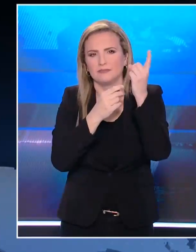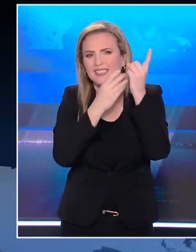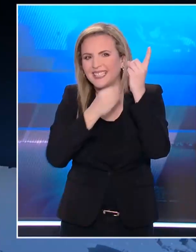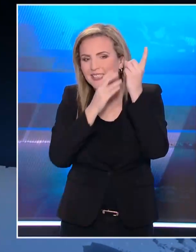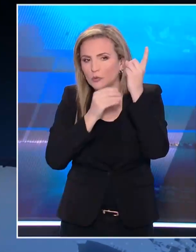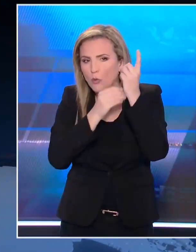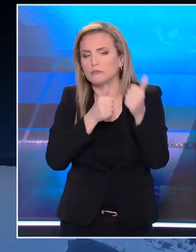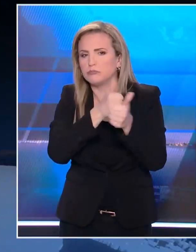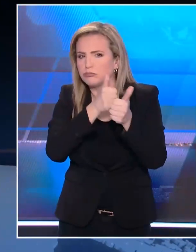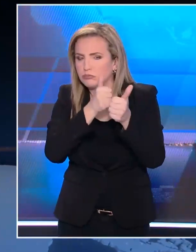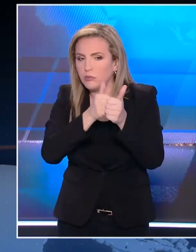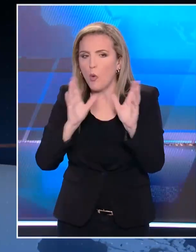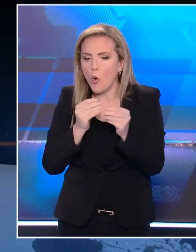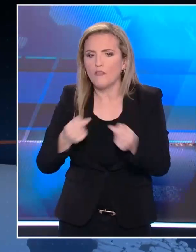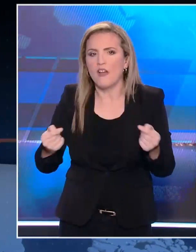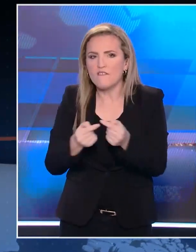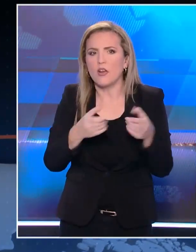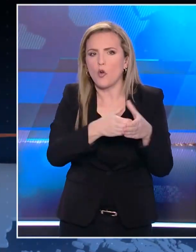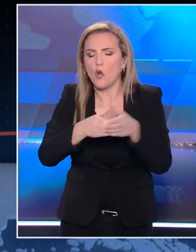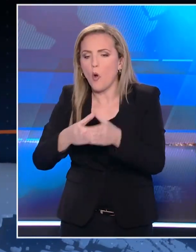προκαλούν ισχυρές αναταράξεις στο πολιτικό σκηνικό.